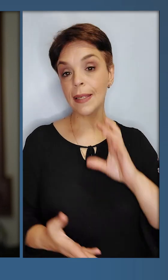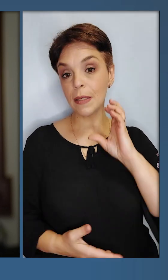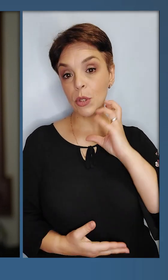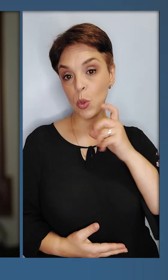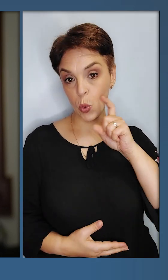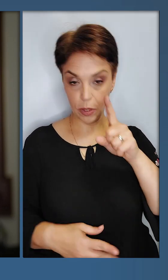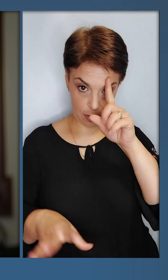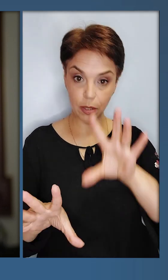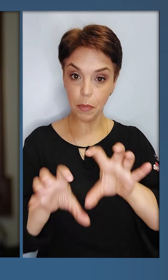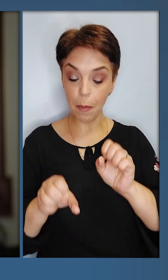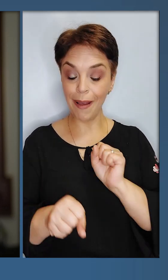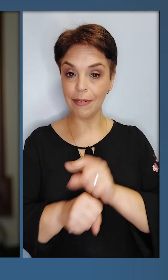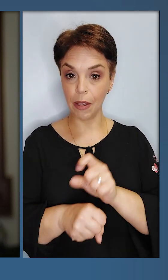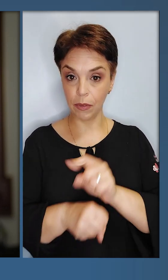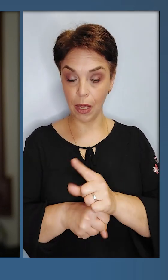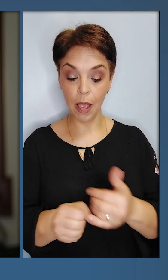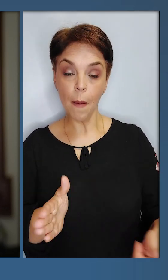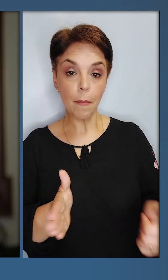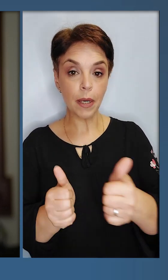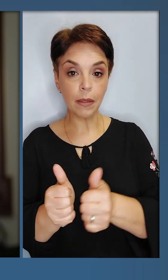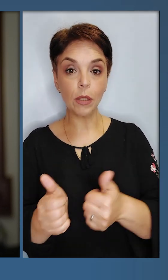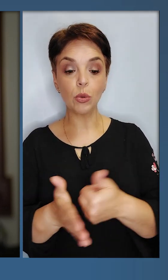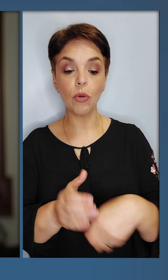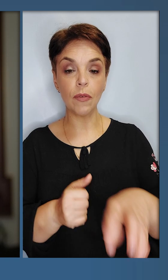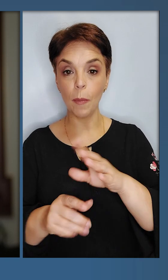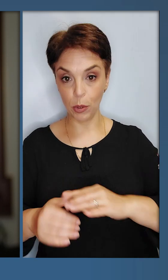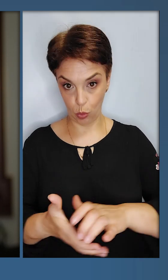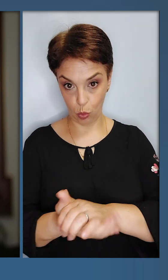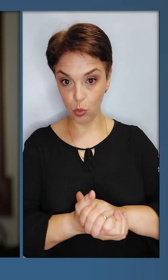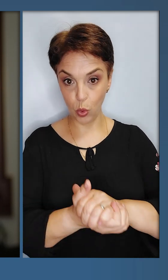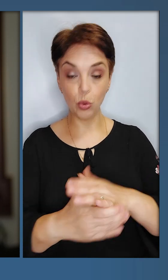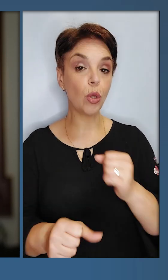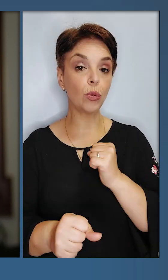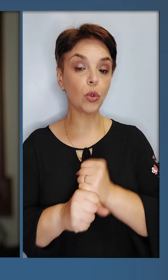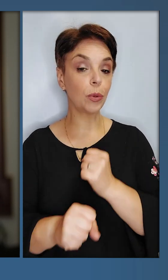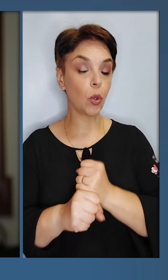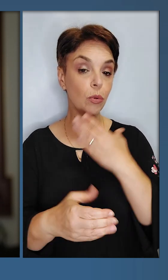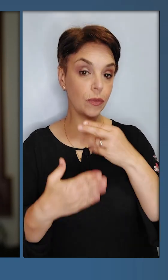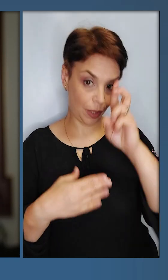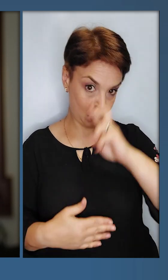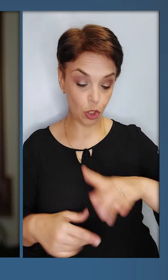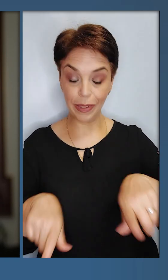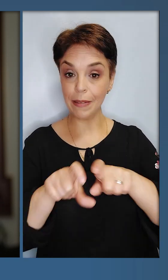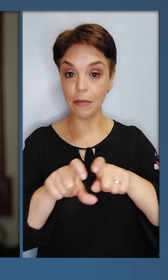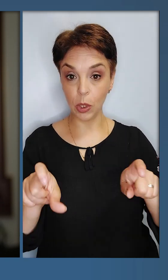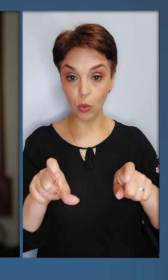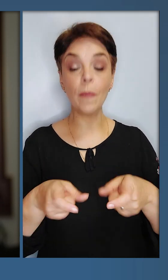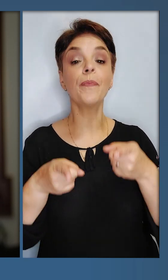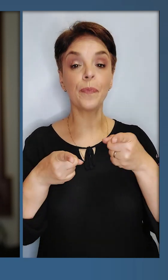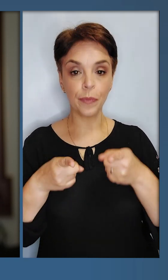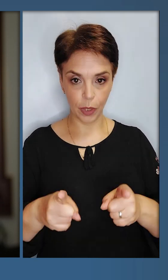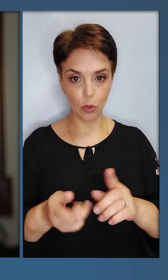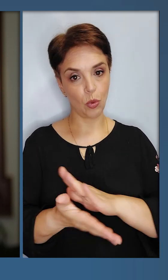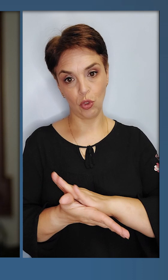наскільки серйозно Україна сприймає завдання приєднатися до Європейського Союзу та зробити роботу своїх державних інституцій